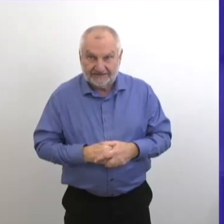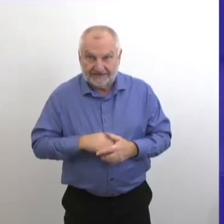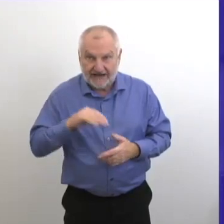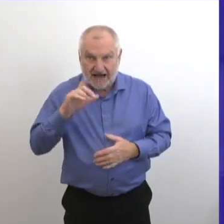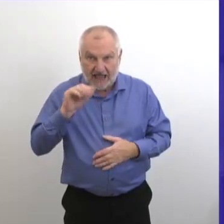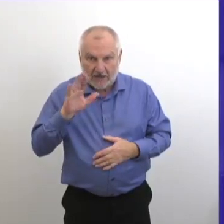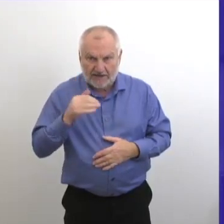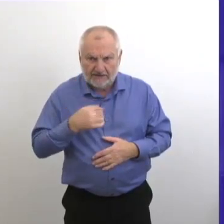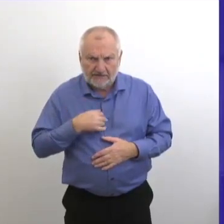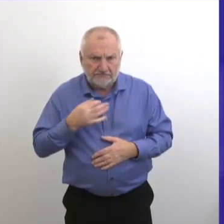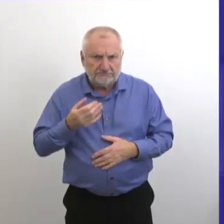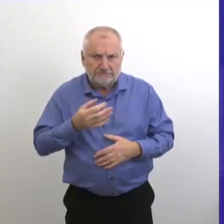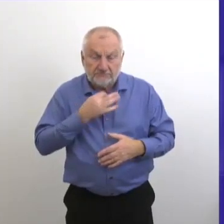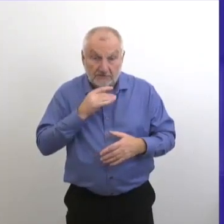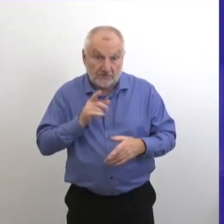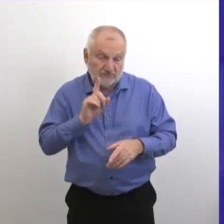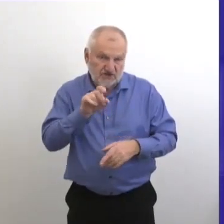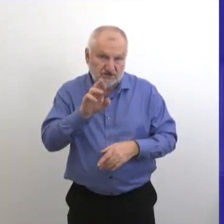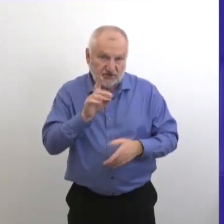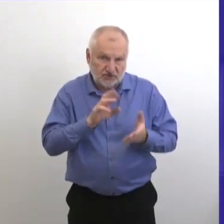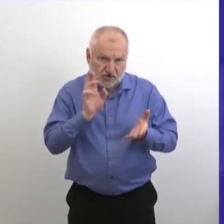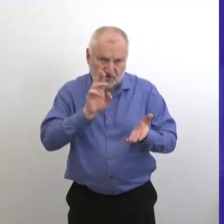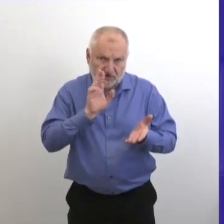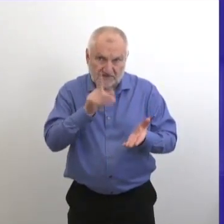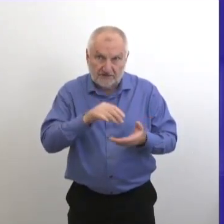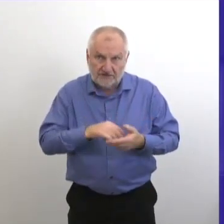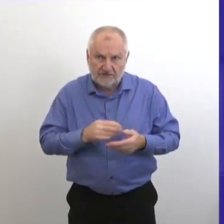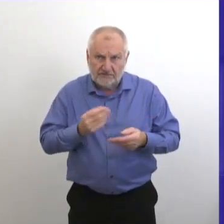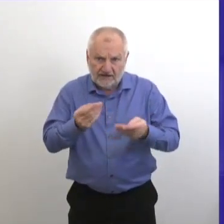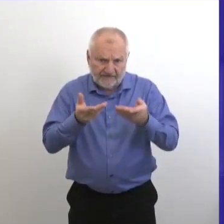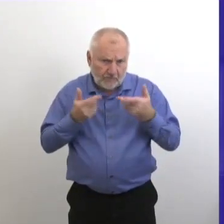Pourriez-vous nous donner des renseignements